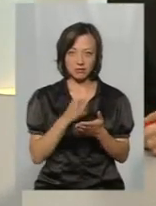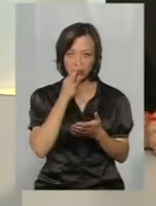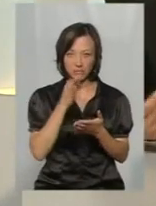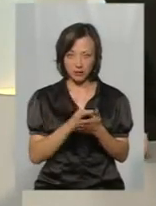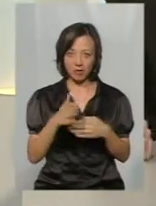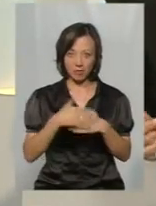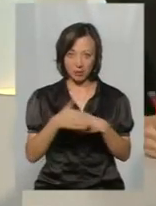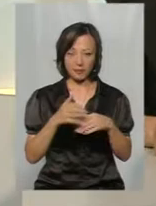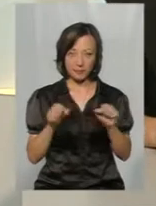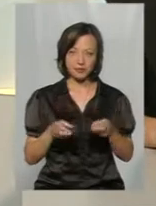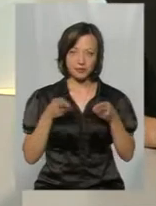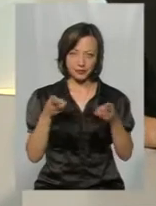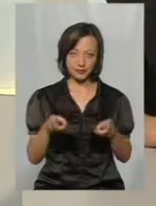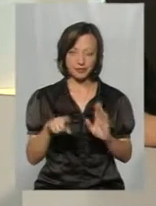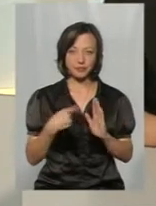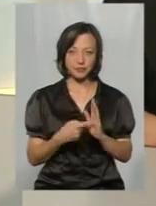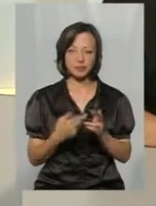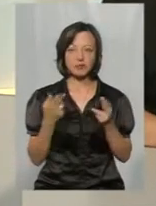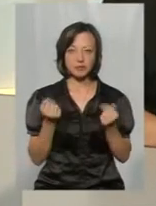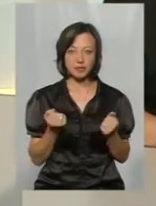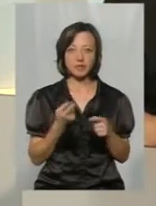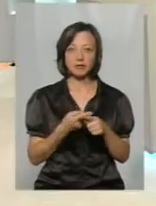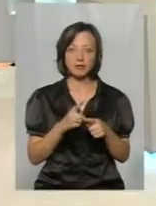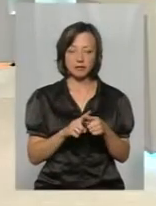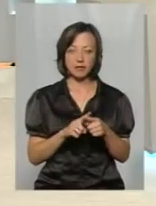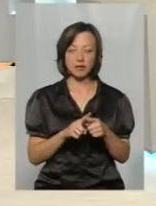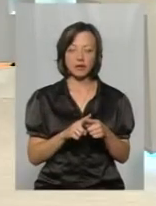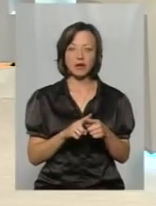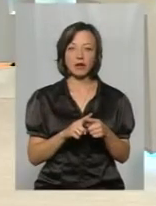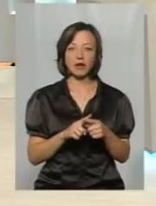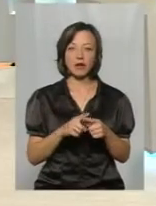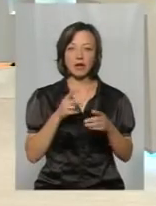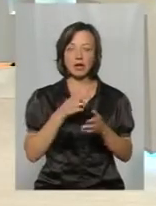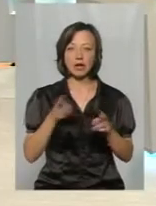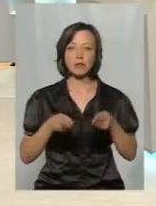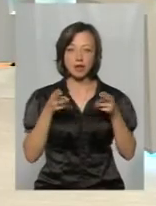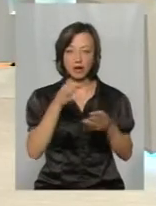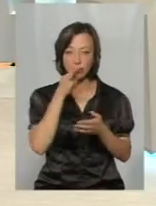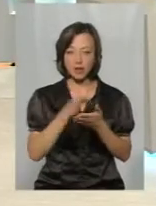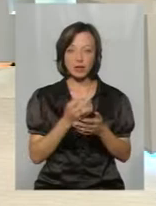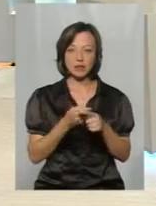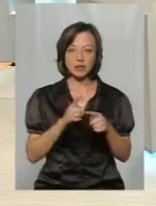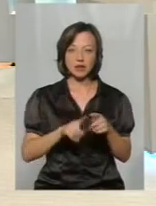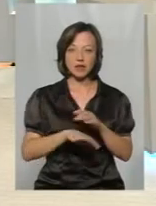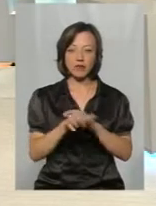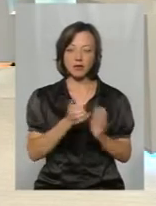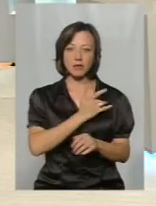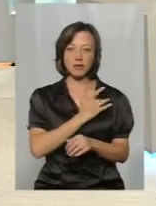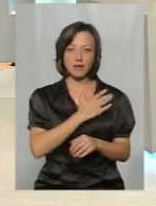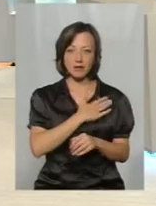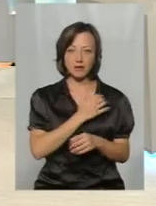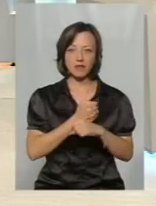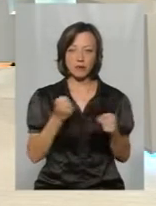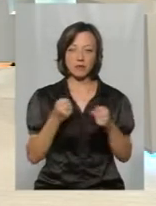відповідальність кримінально? Так, звичайно. Це несе відповідальність кримінальну, як-не-як це викрадення, привласнення